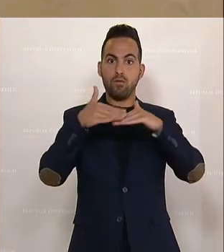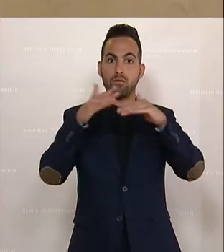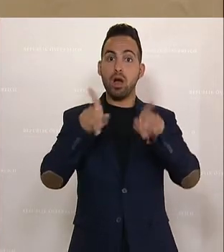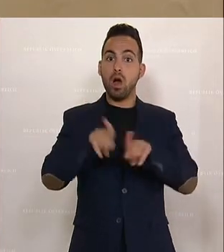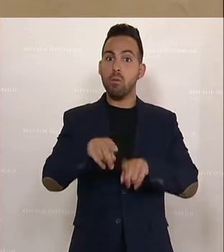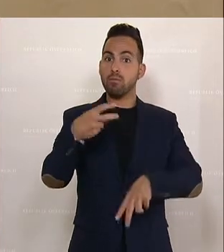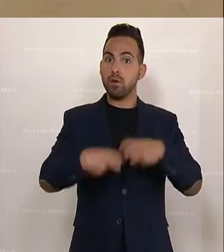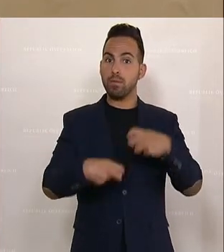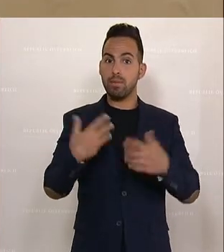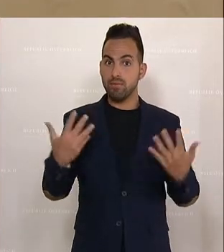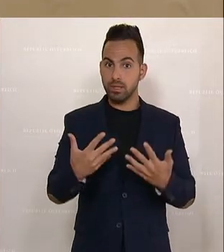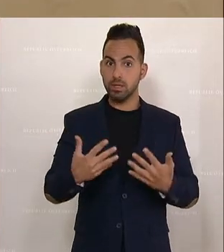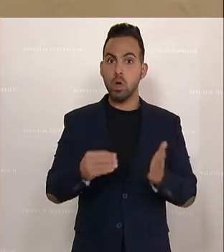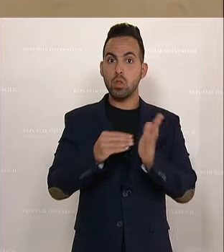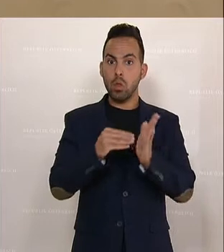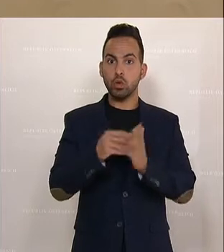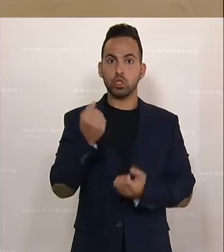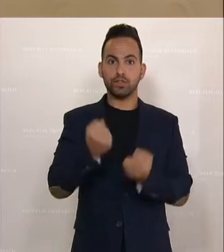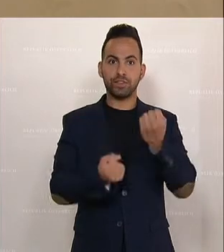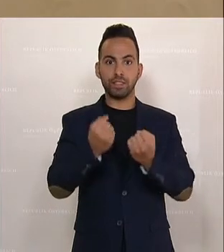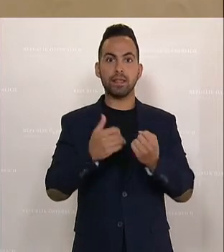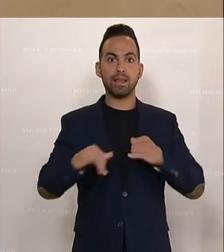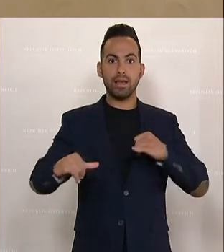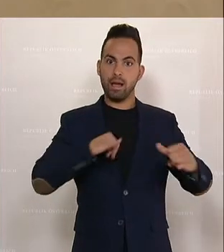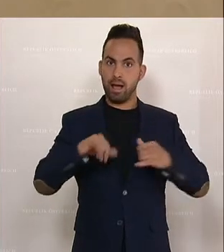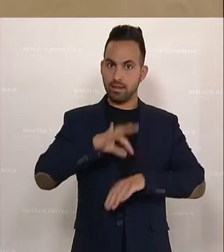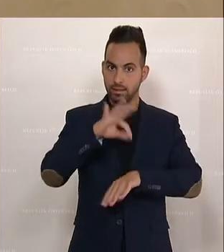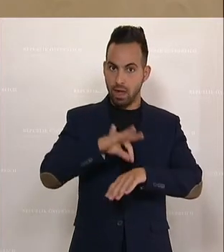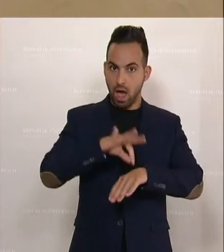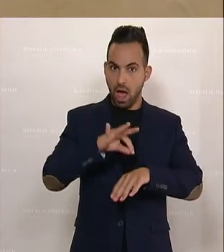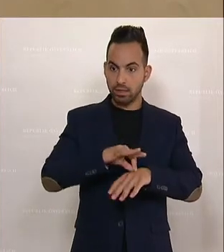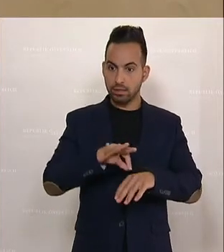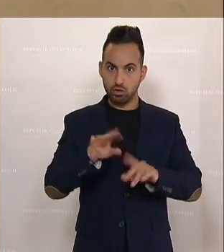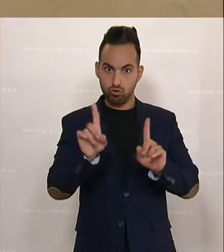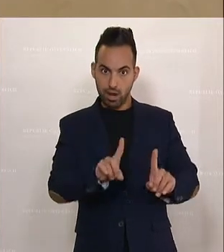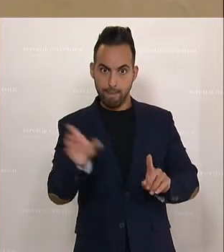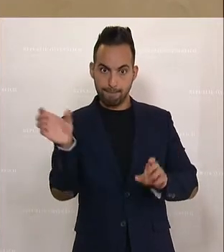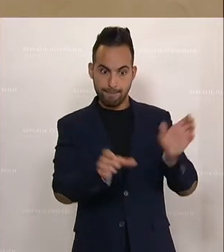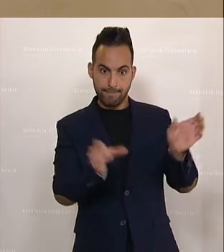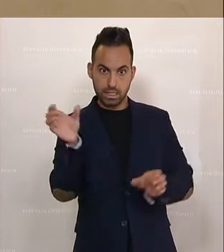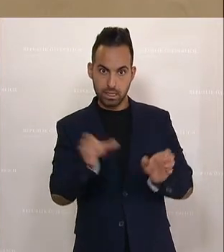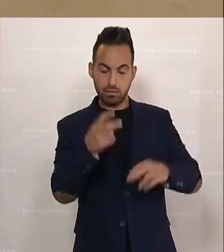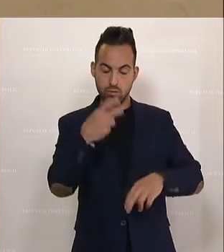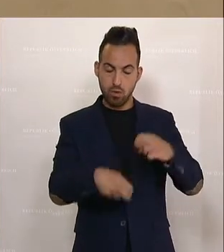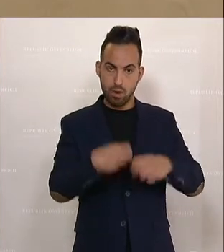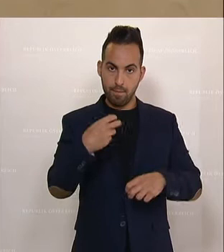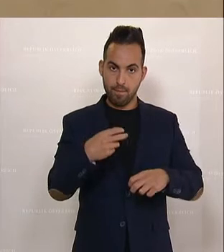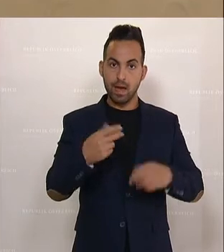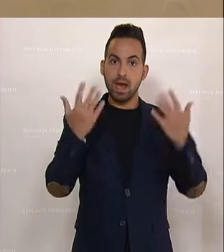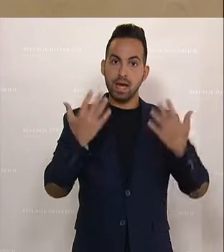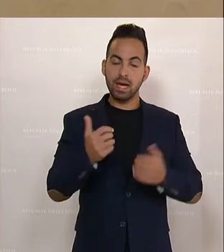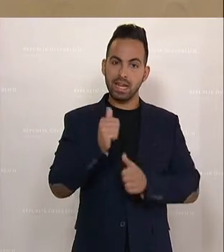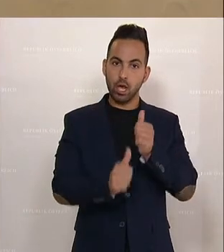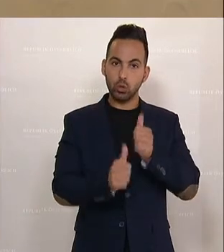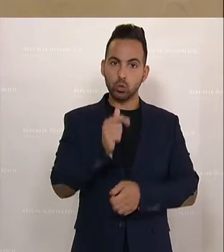auch noch zunehmende Schwierigkeit, kassenärztliche Stellen zu besetzen. Laut Rechnungshofbericht waren